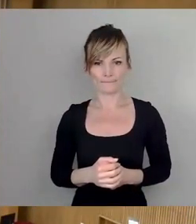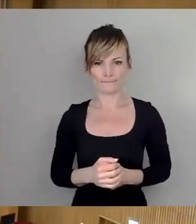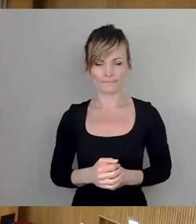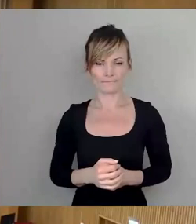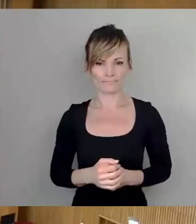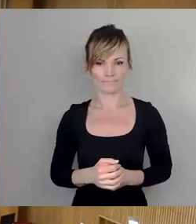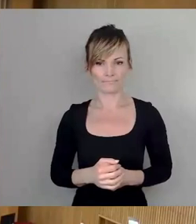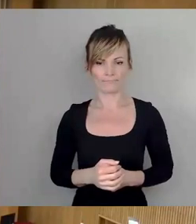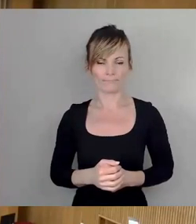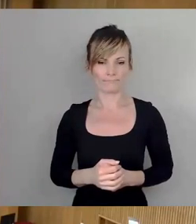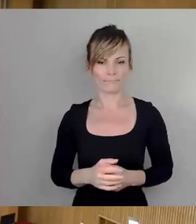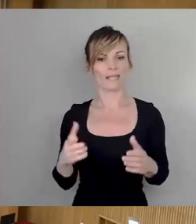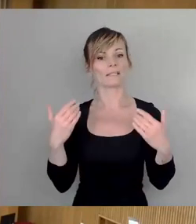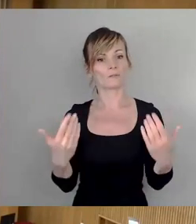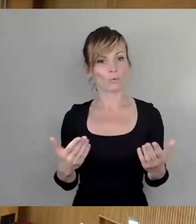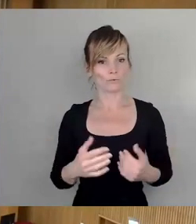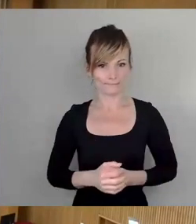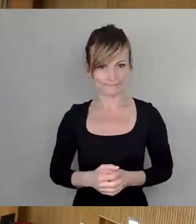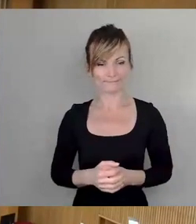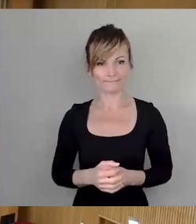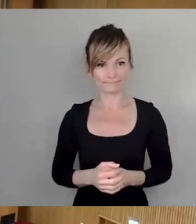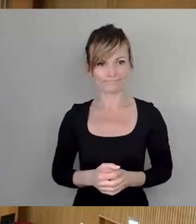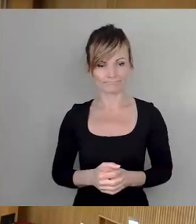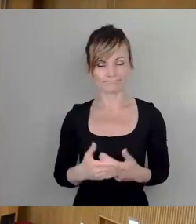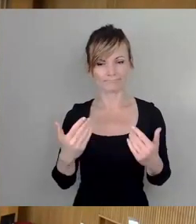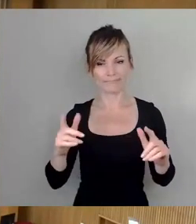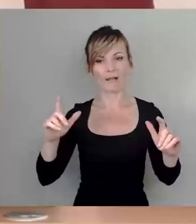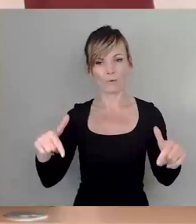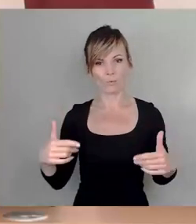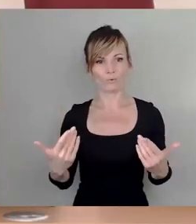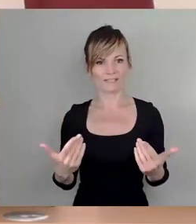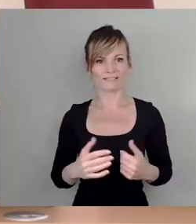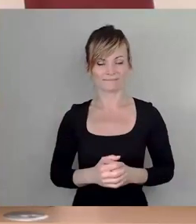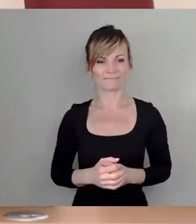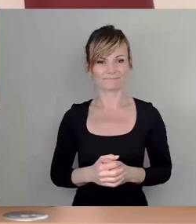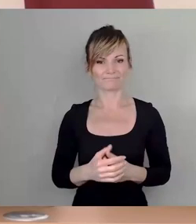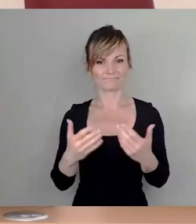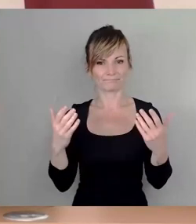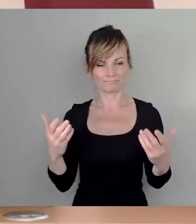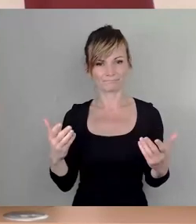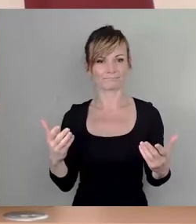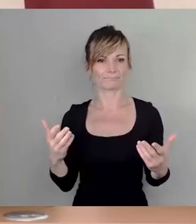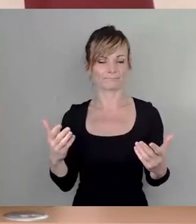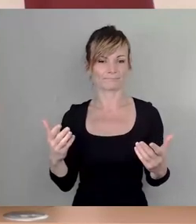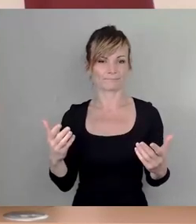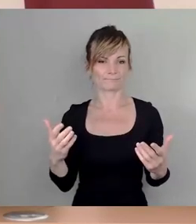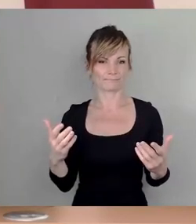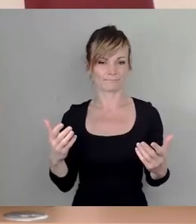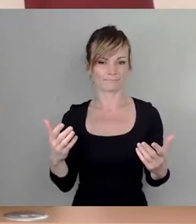So, und damit steigen wir ein in die Redner runter.